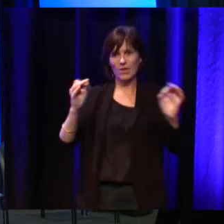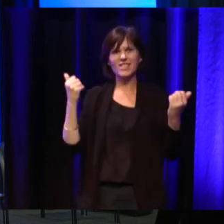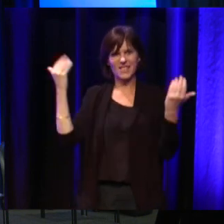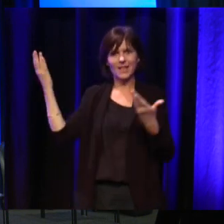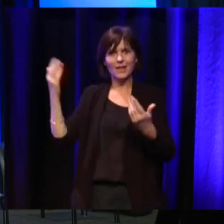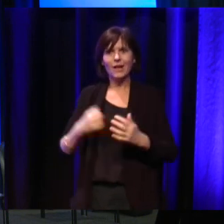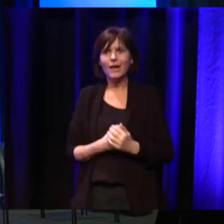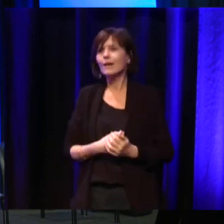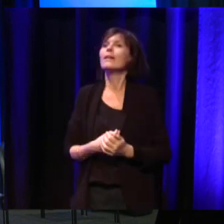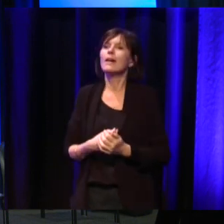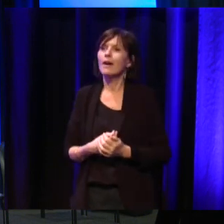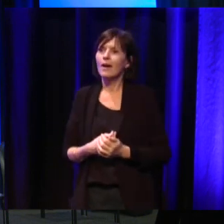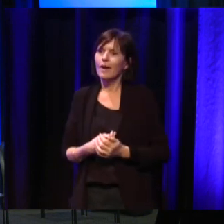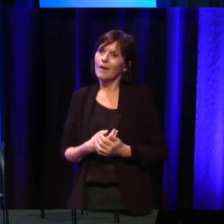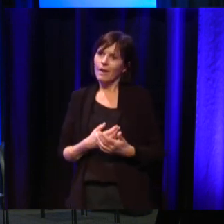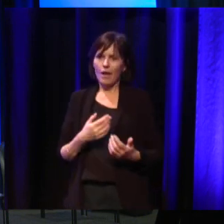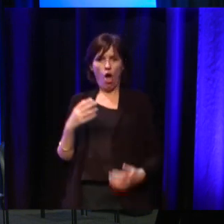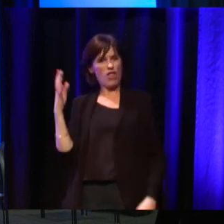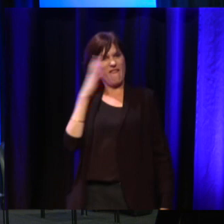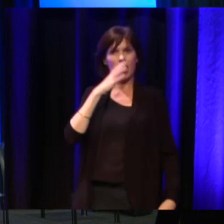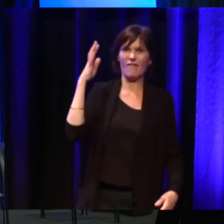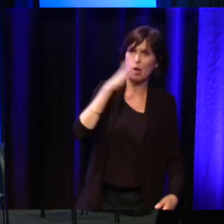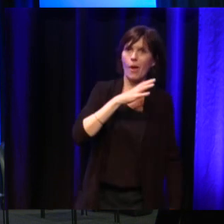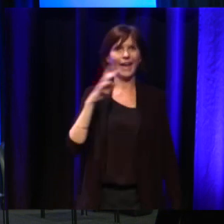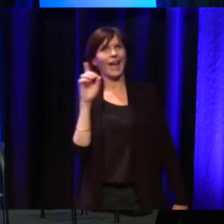c'est difficile de s'enivrer dans un sujet pareil, mais on va essayer de le faire.